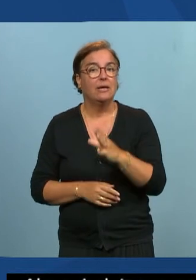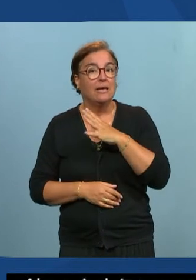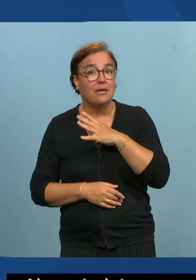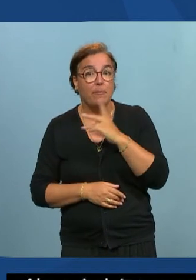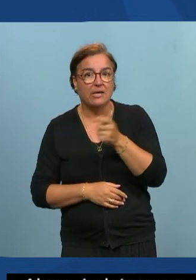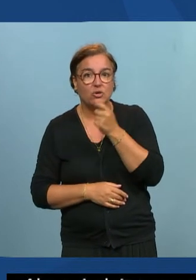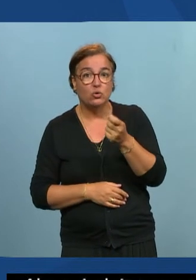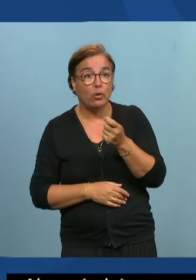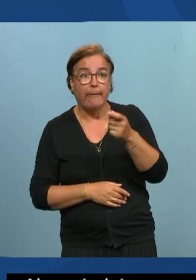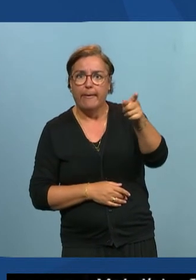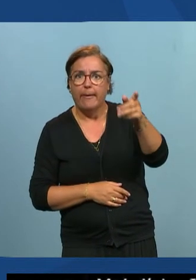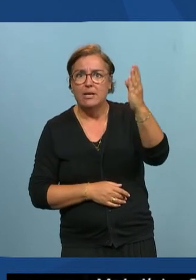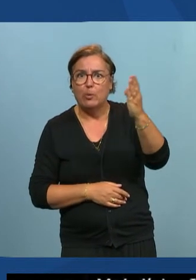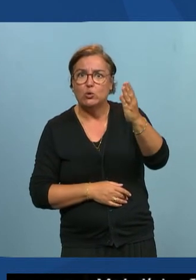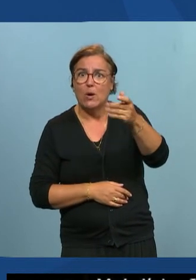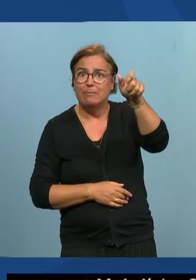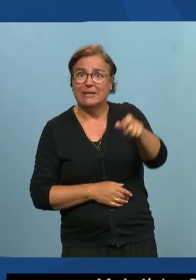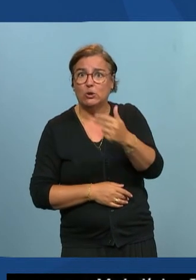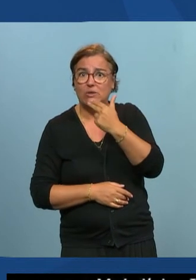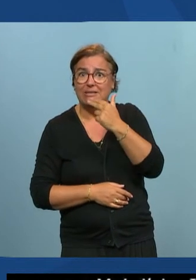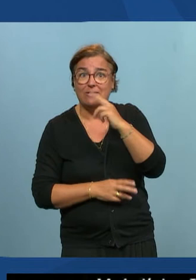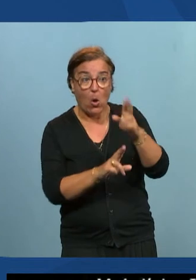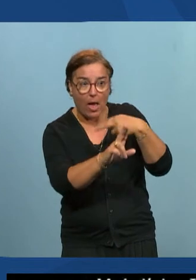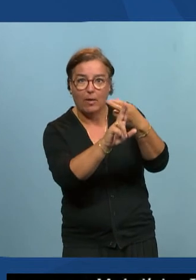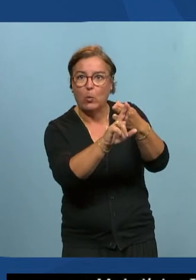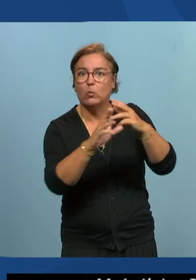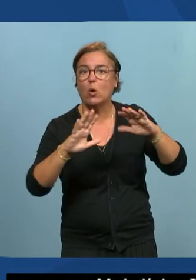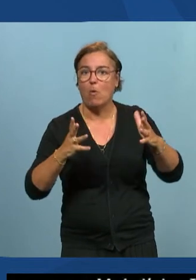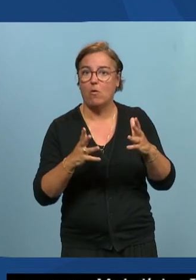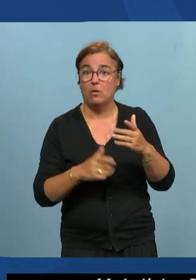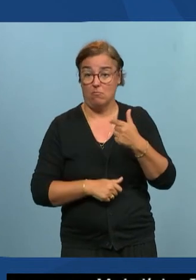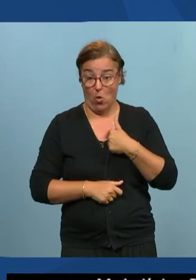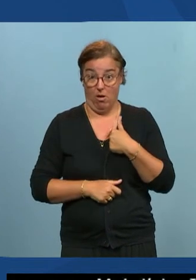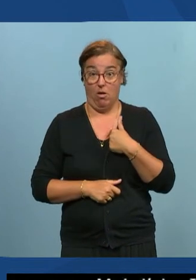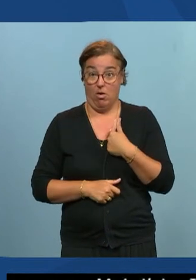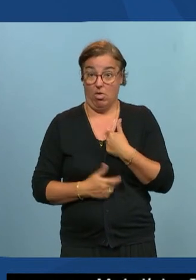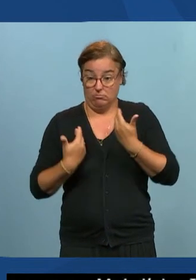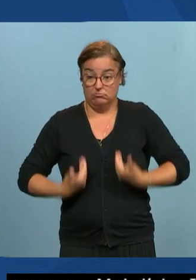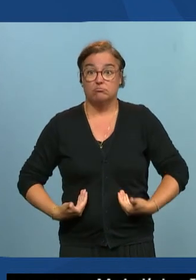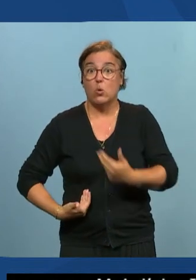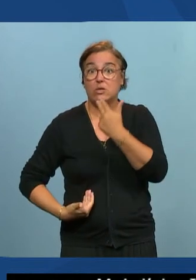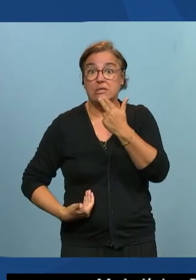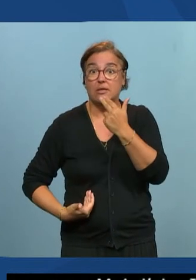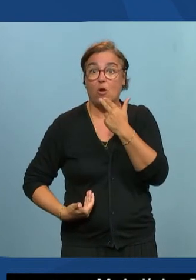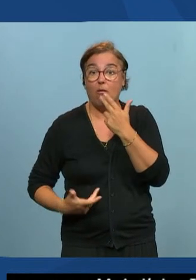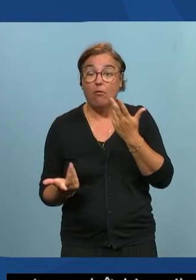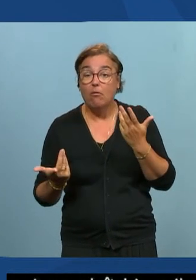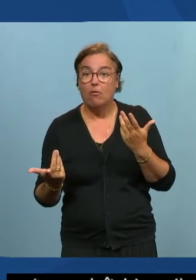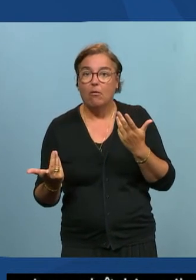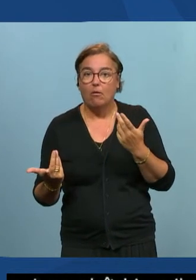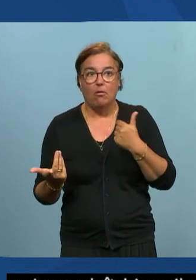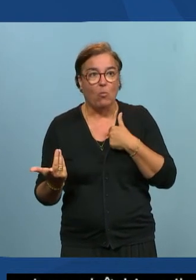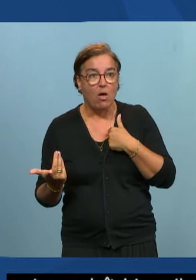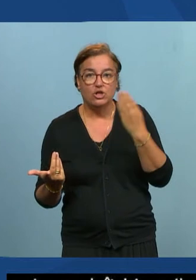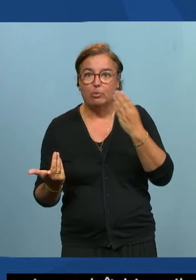utilisateurs moi mon exigence d'utilisateur c'est que le service c'est que le service en ligne l'outil ou la